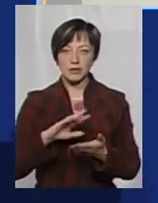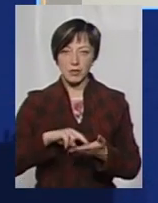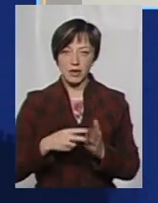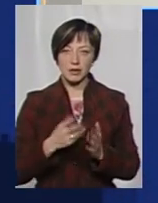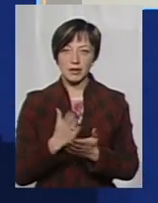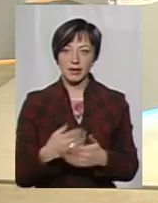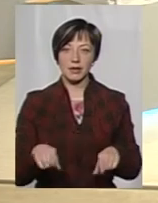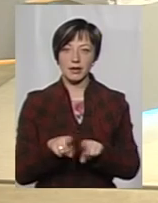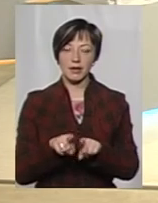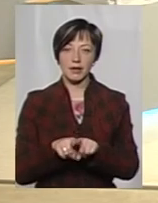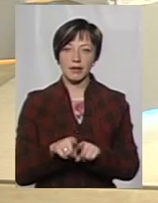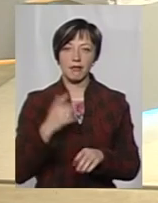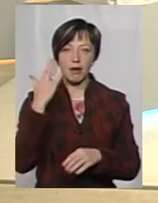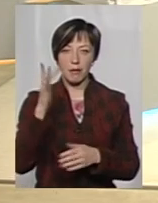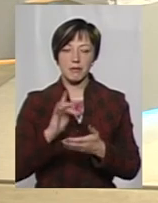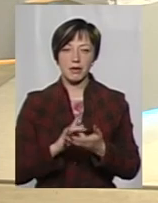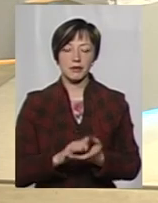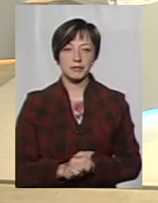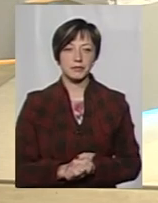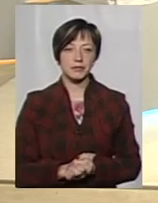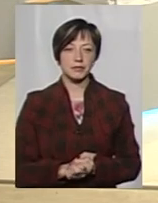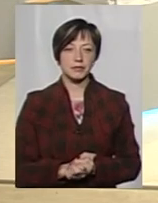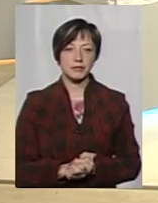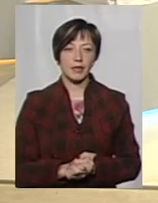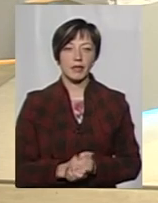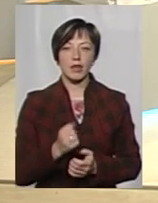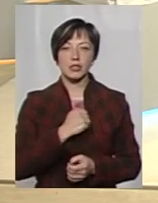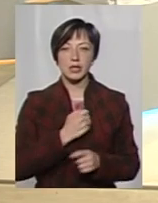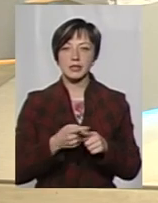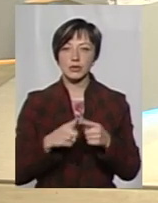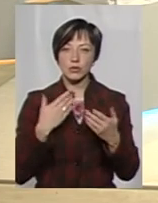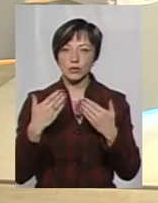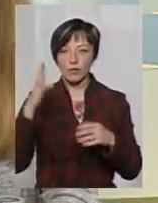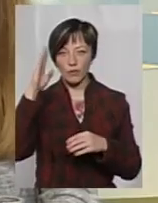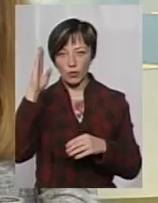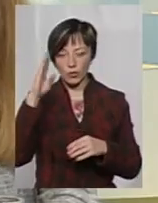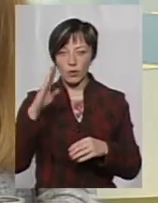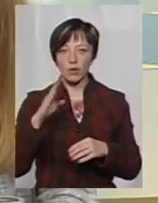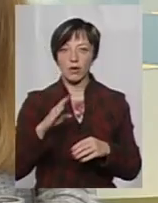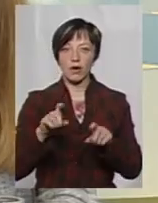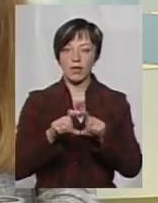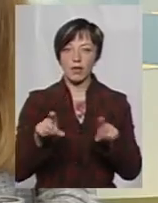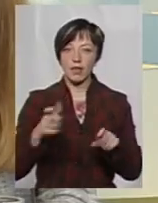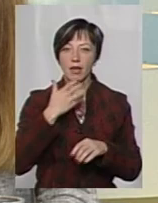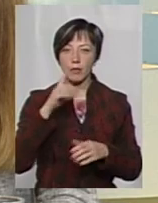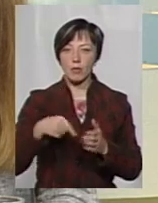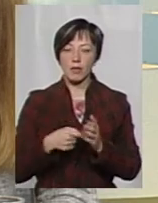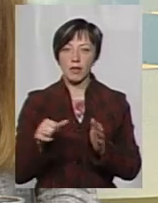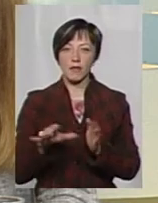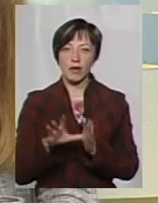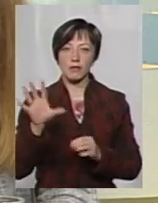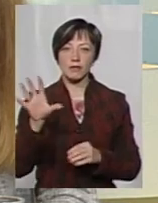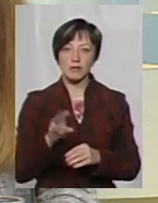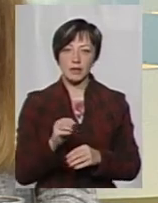такі наміри щось робити? Тому що, на жаль, це стосується і водоканалів, і теплокомунаних, всіх